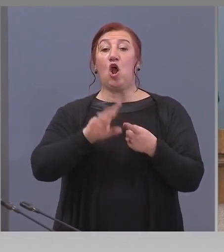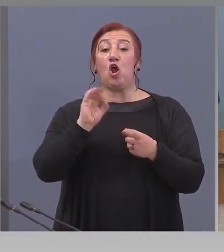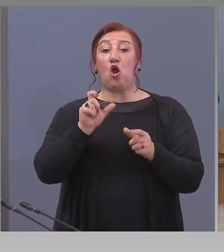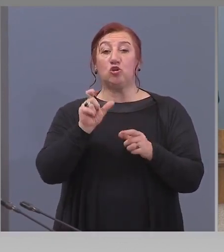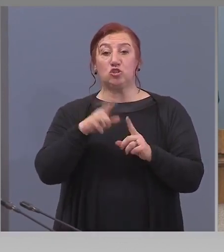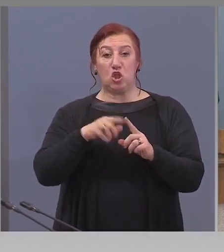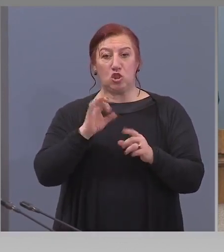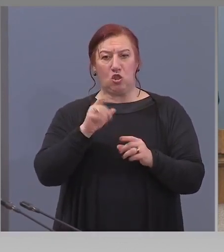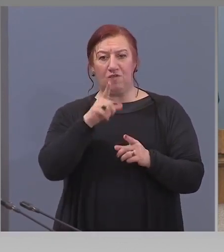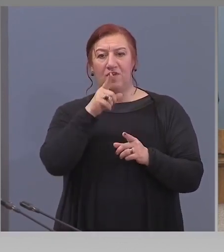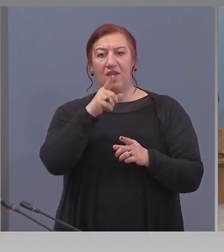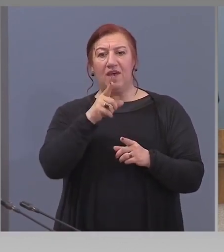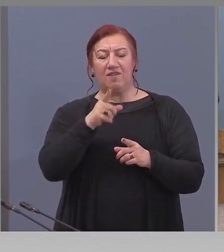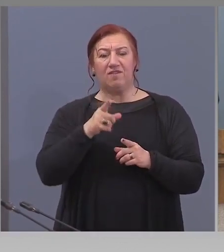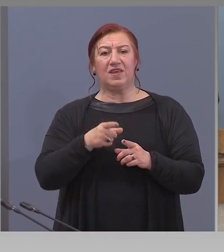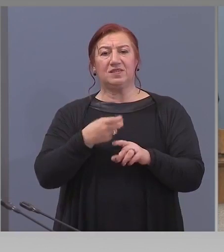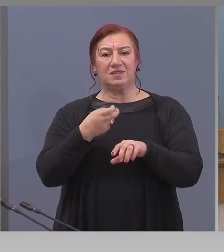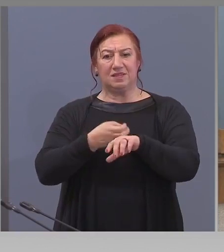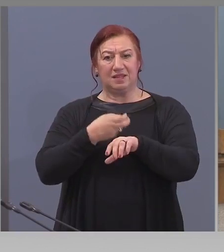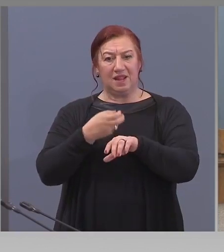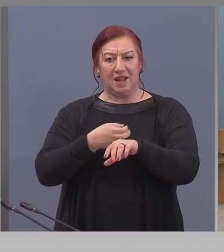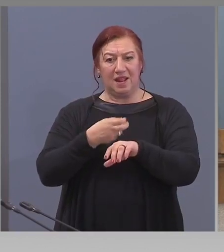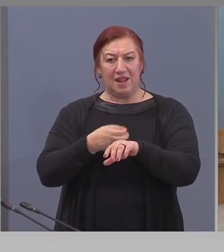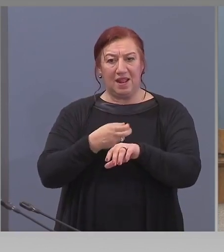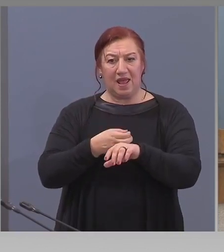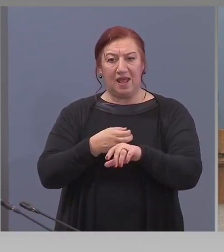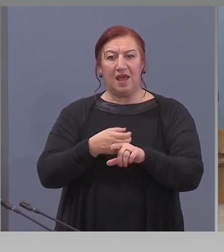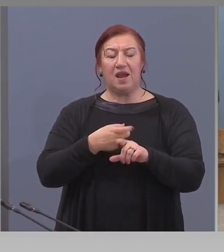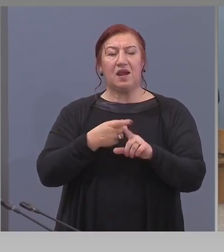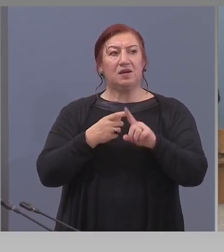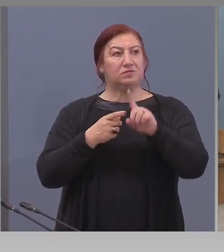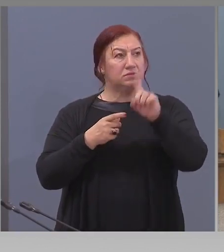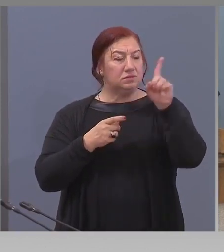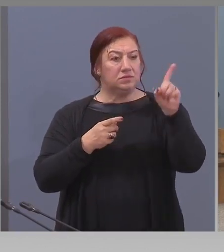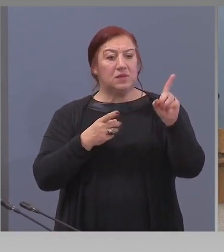лекар в ВМА. Защо не сте там?